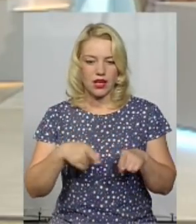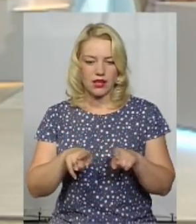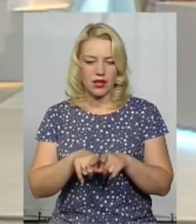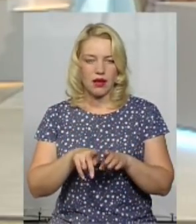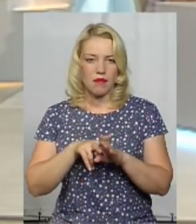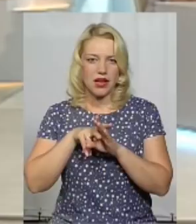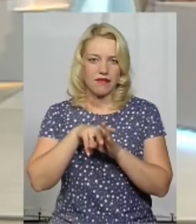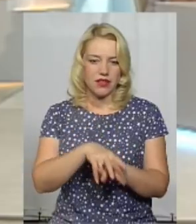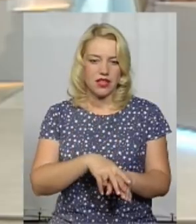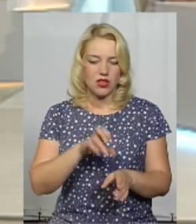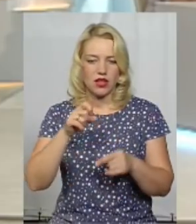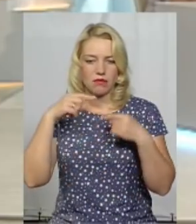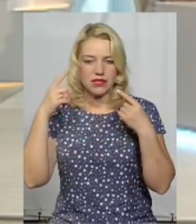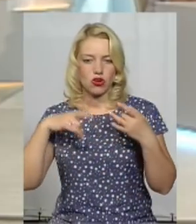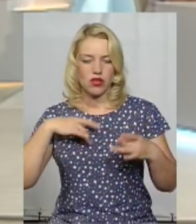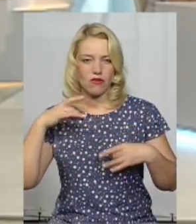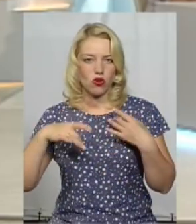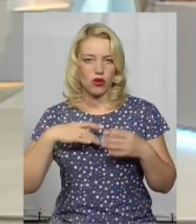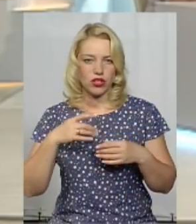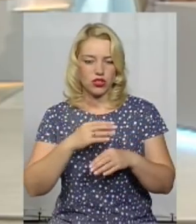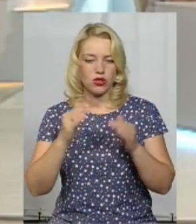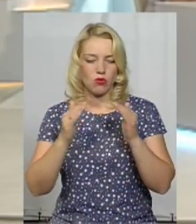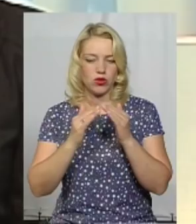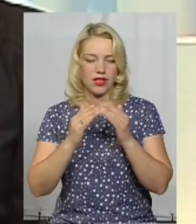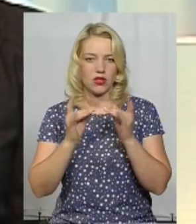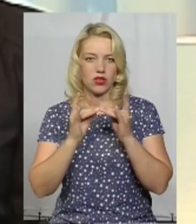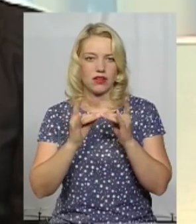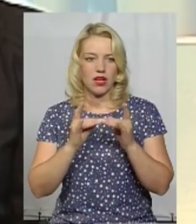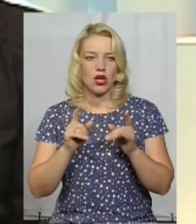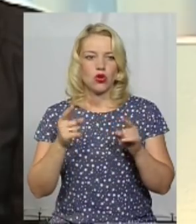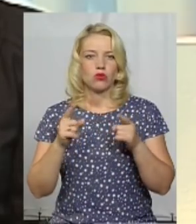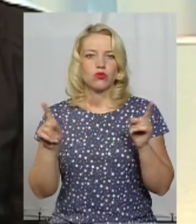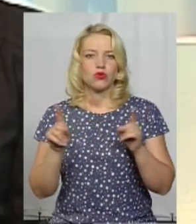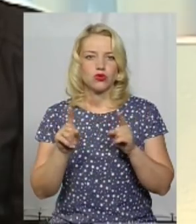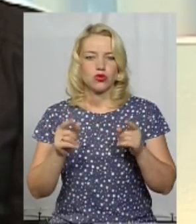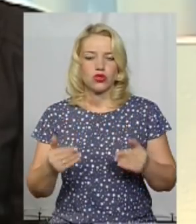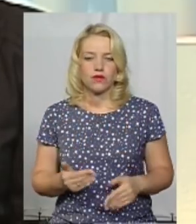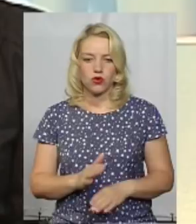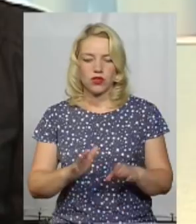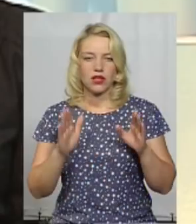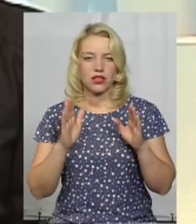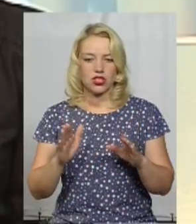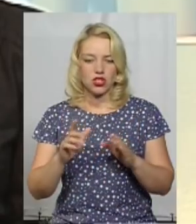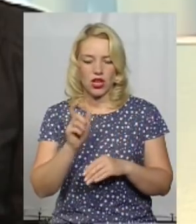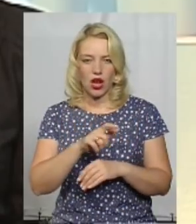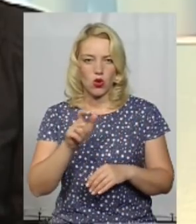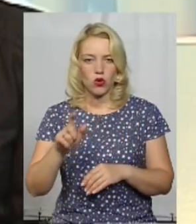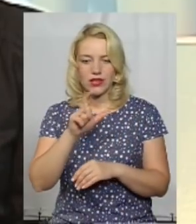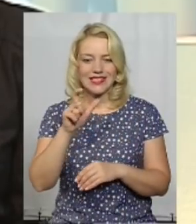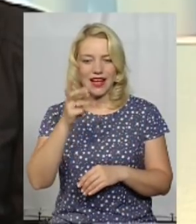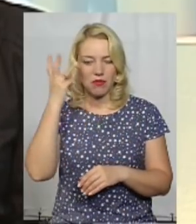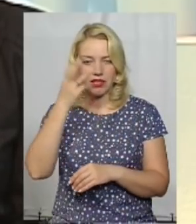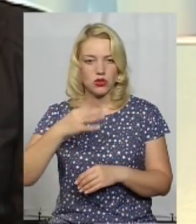на психонурологічні будинки інтернати, тому що живуть не лише мешканці Хмельницької області. Ми в минулому році